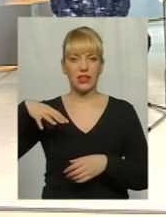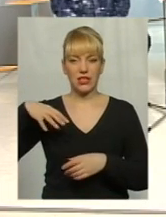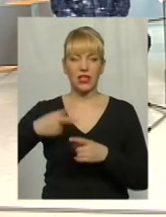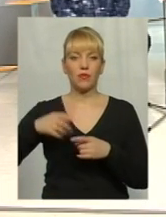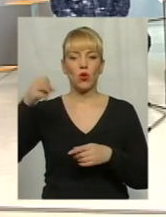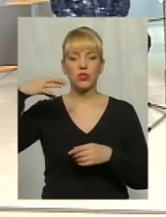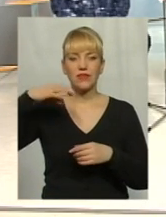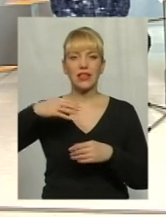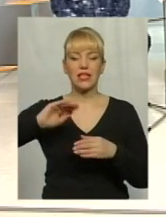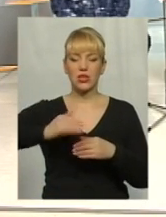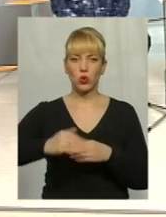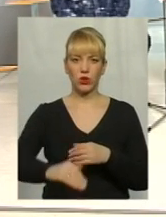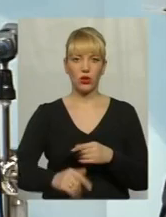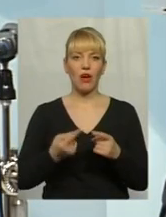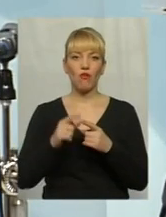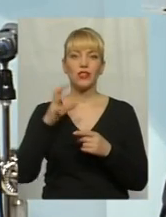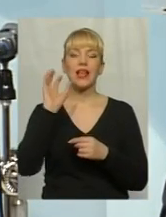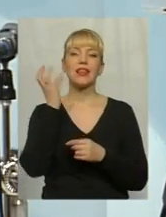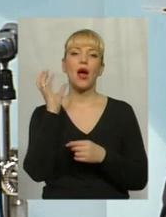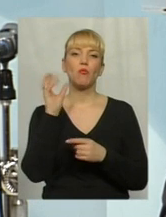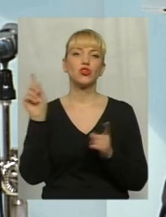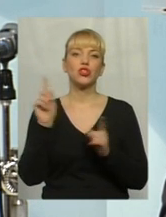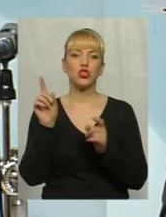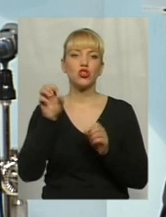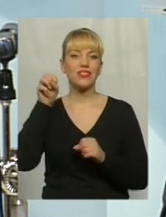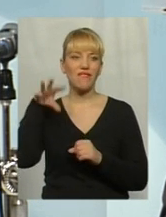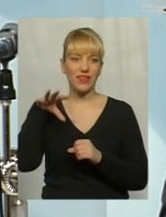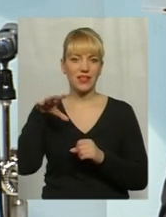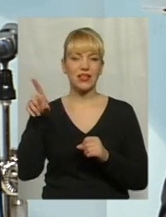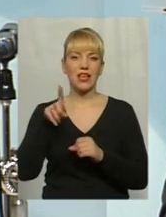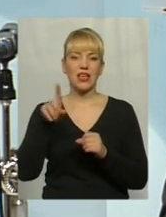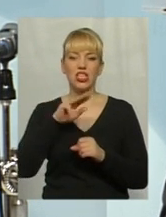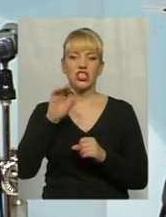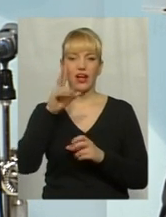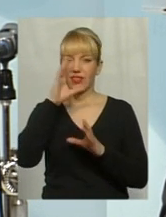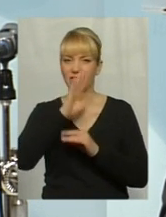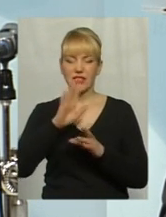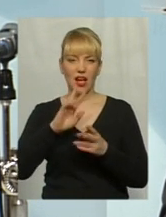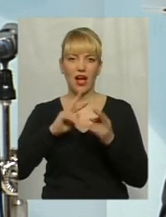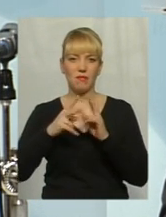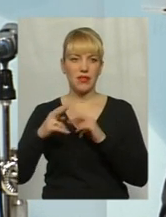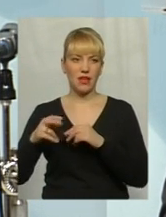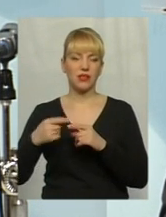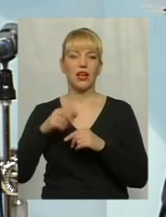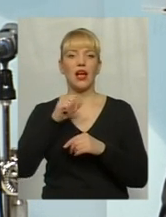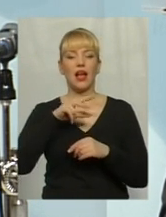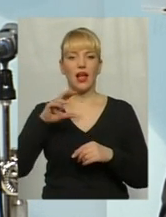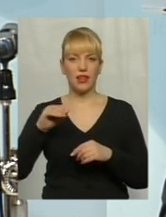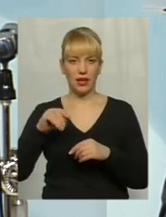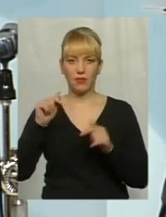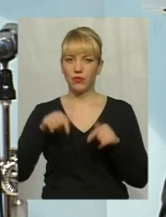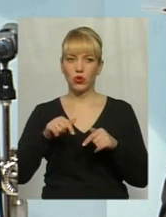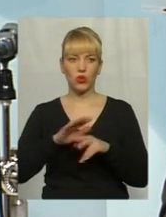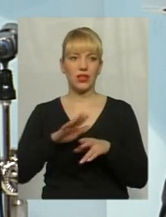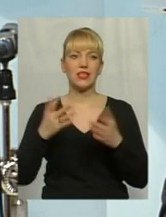клітинок. Ось ті лампочки наші, які світяться, які деколи ЖЕК і не стагають міняти, люди замінюють. Але тут навіть не